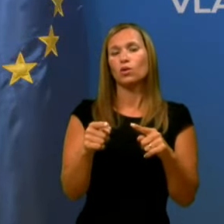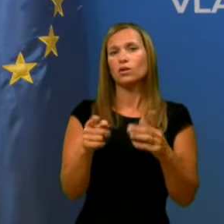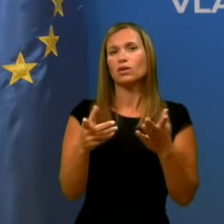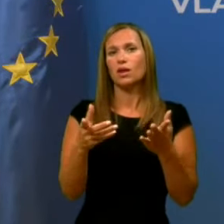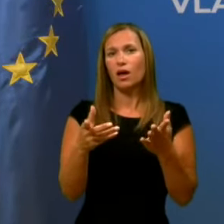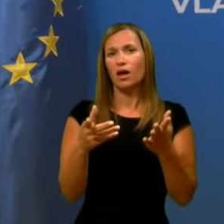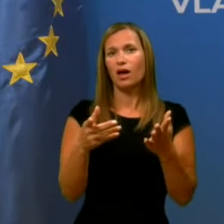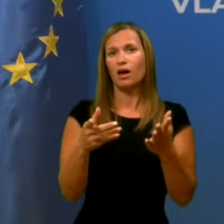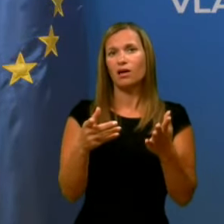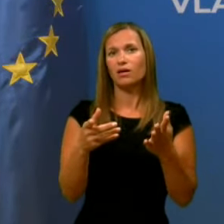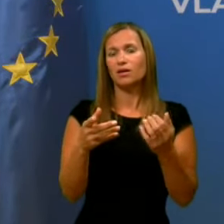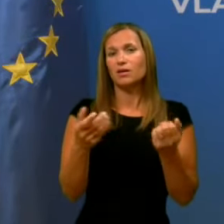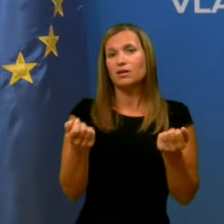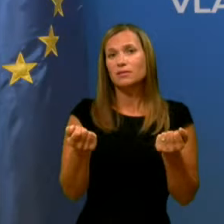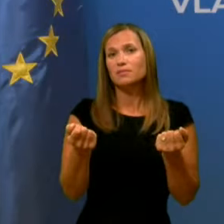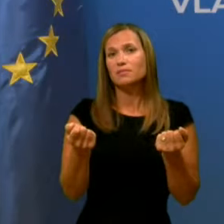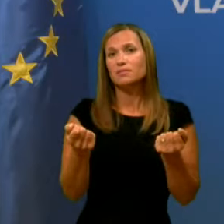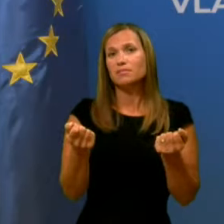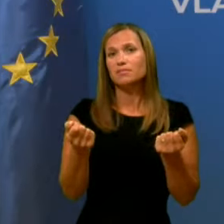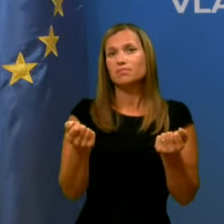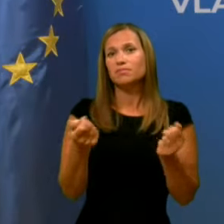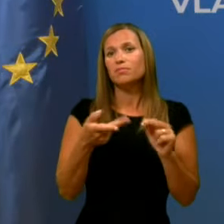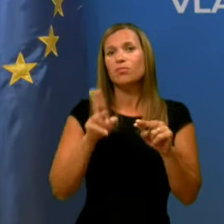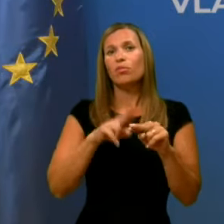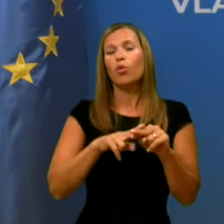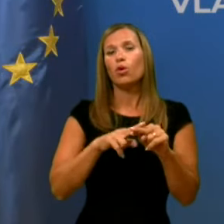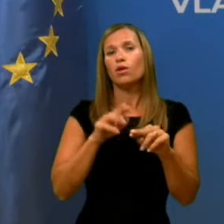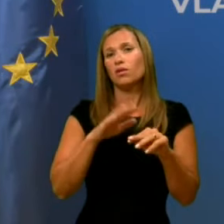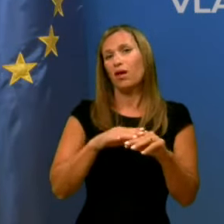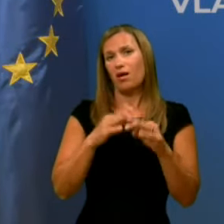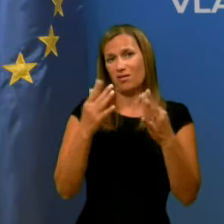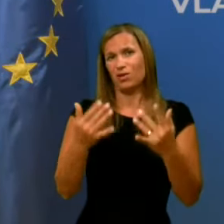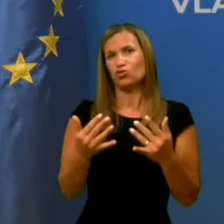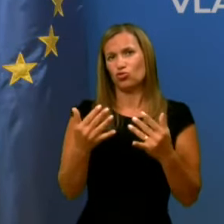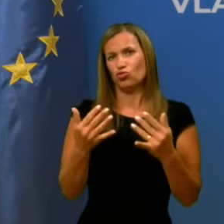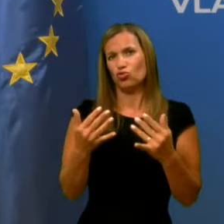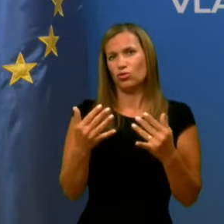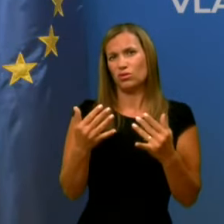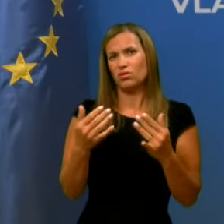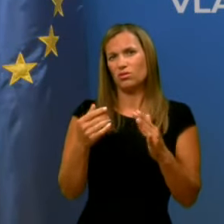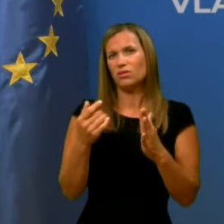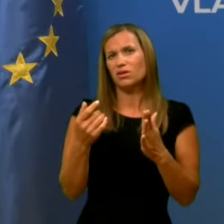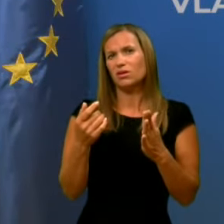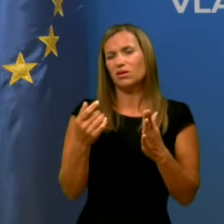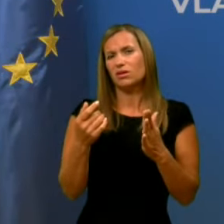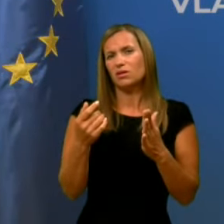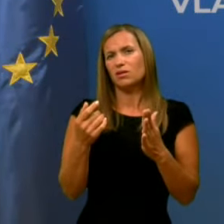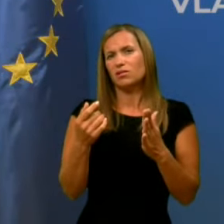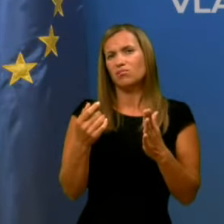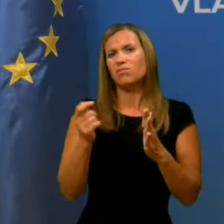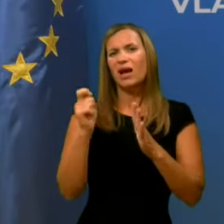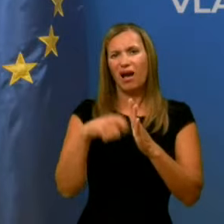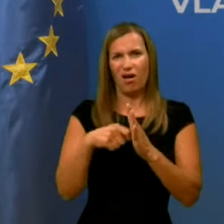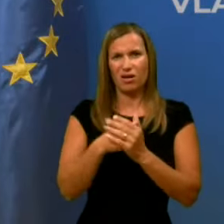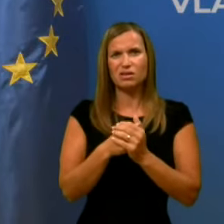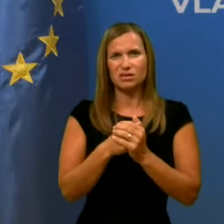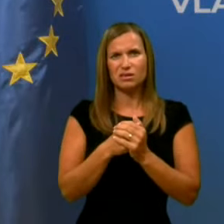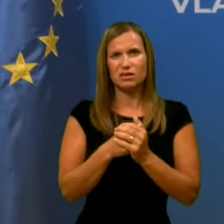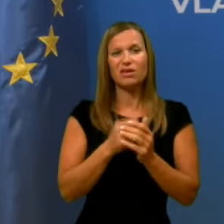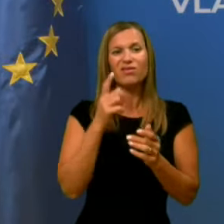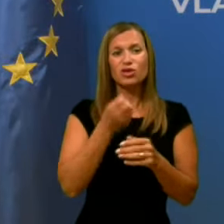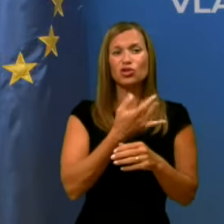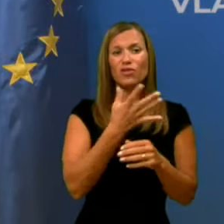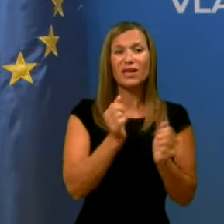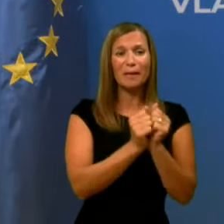vzpostaviti, ampak predvsem tudi na račun kadrov. Namreč ugotavljamo na številnih mestih, v številnih